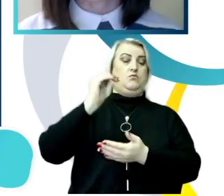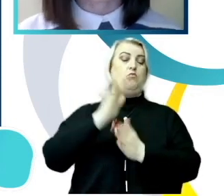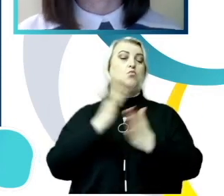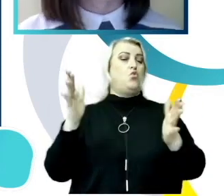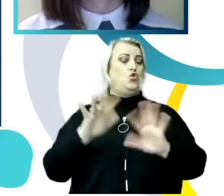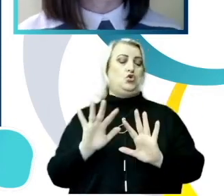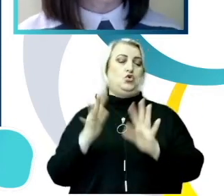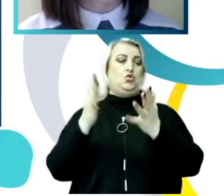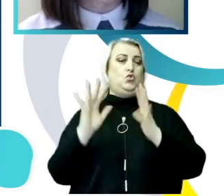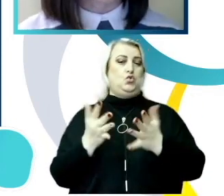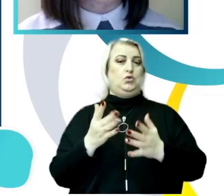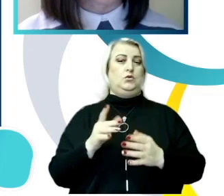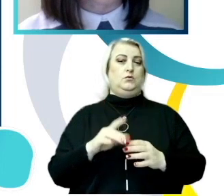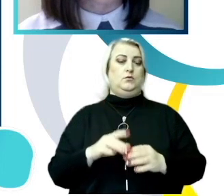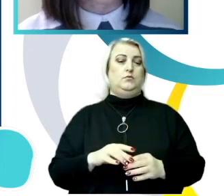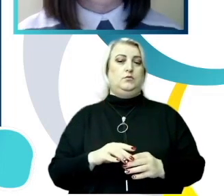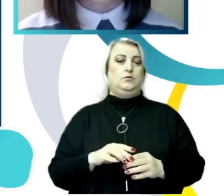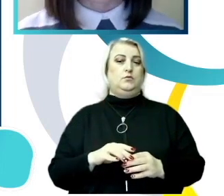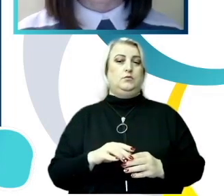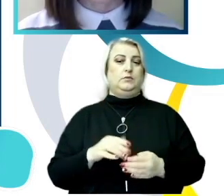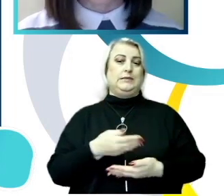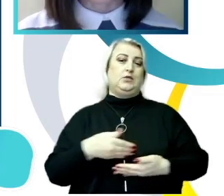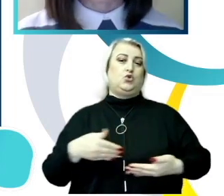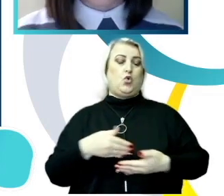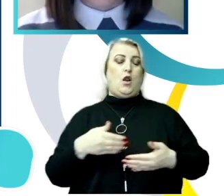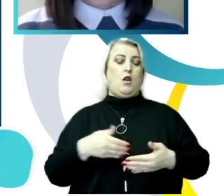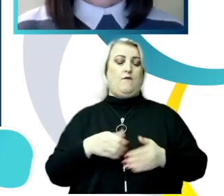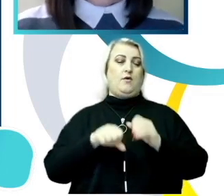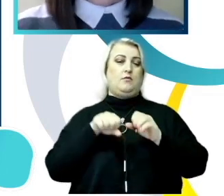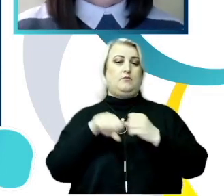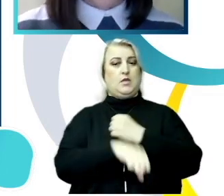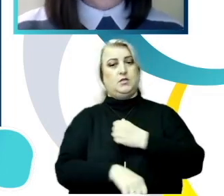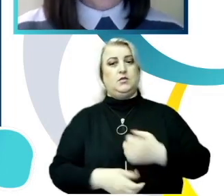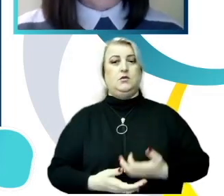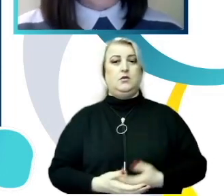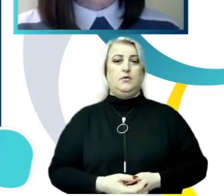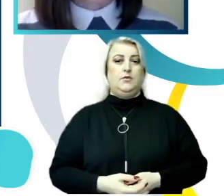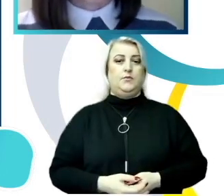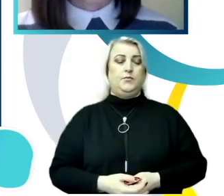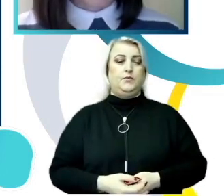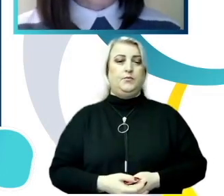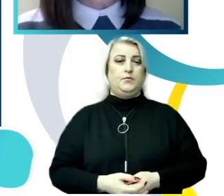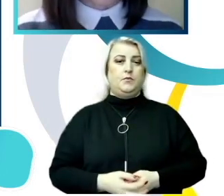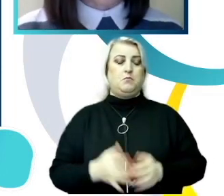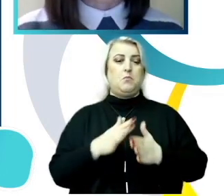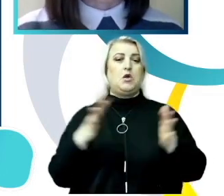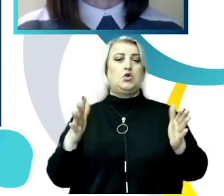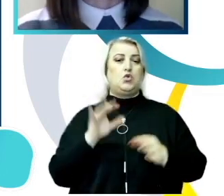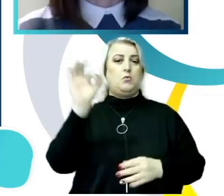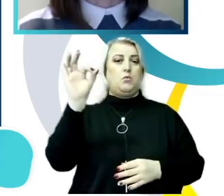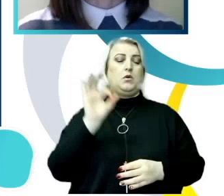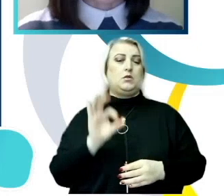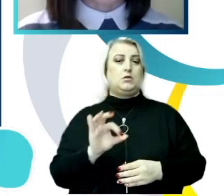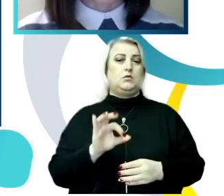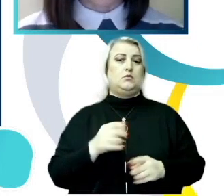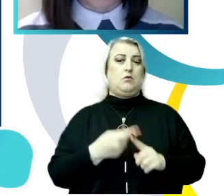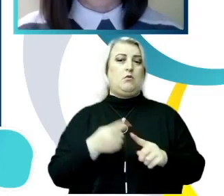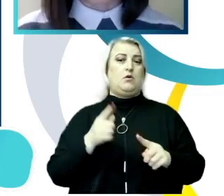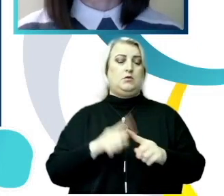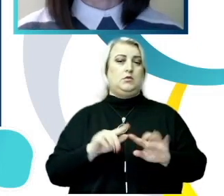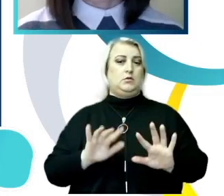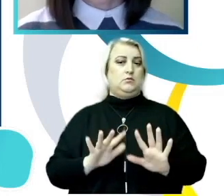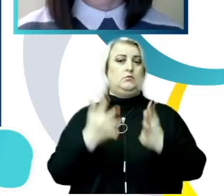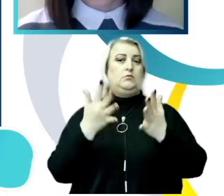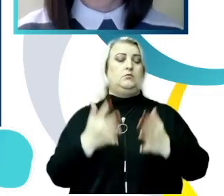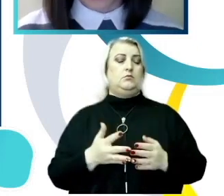mai sporită a cazurilor de hărțuire sexuală. În mare parte, aceste incidențe